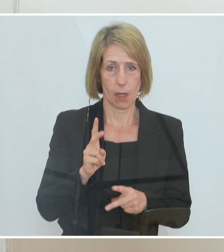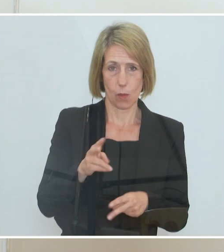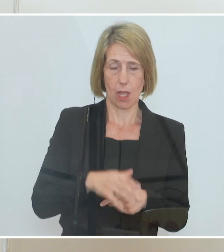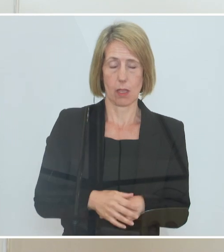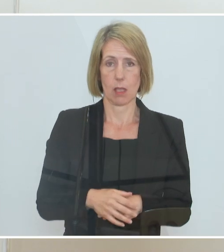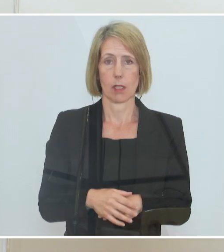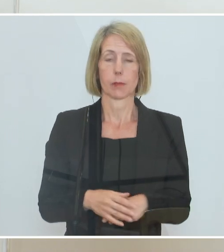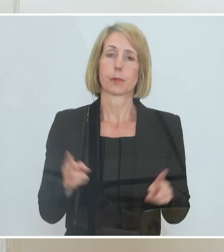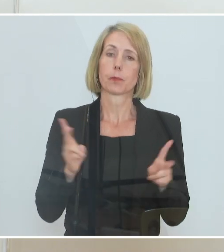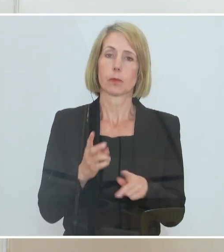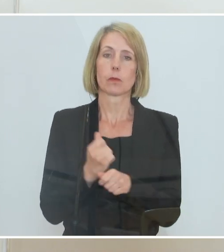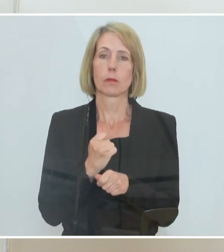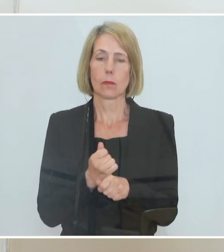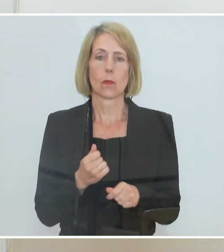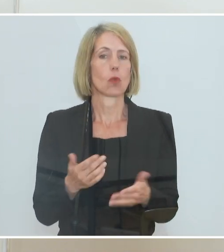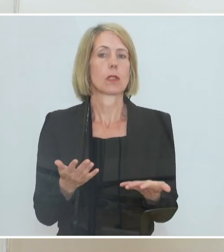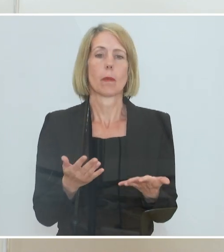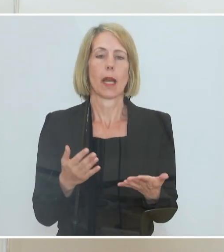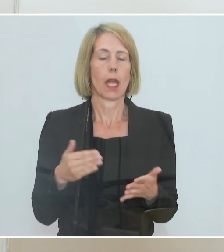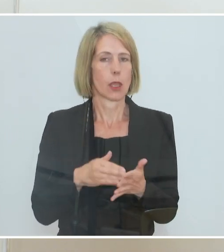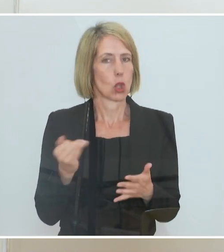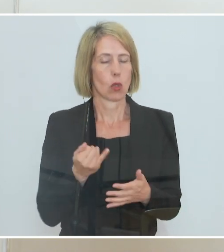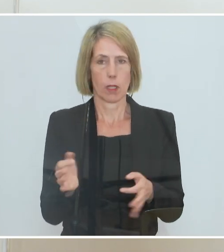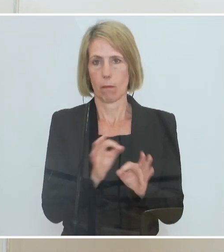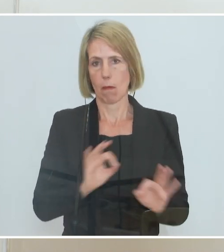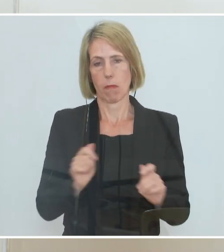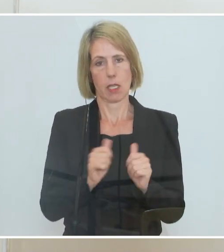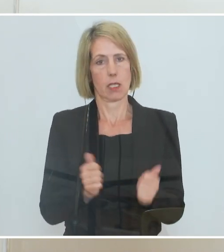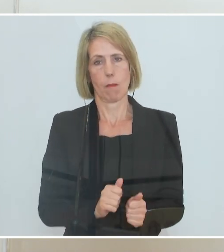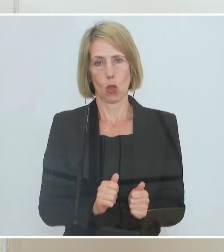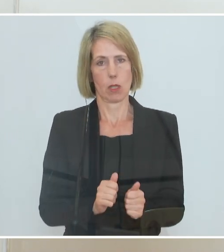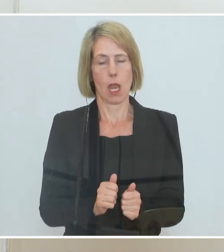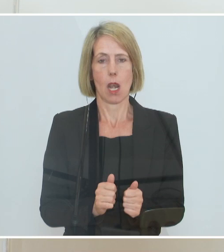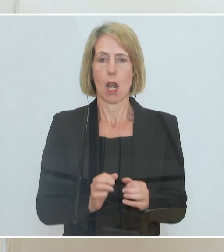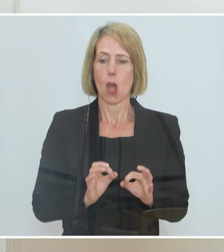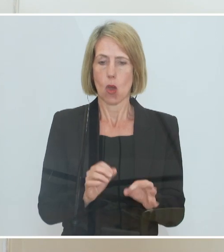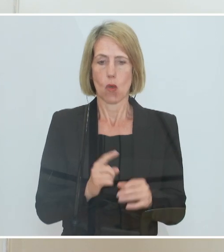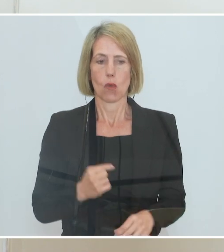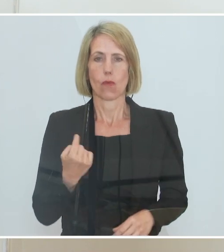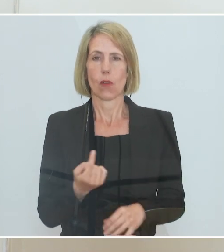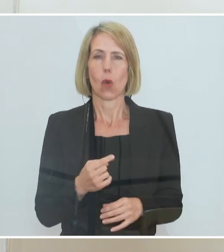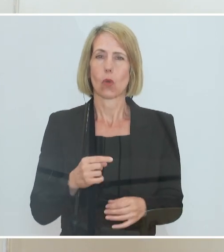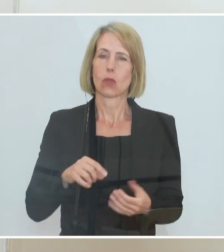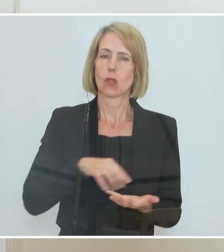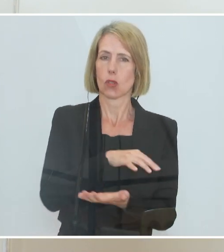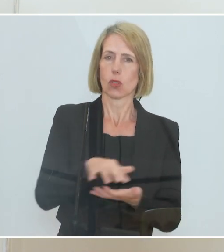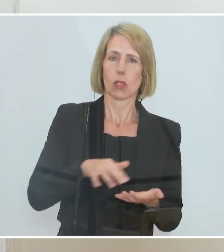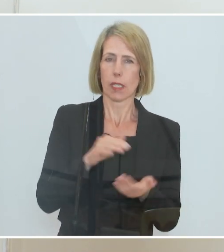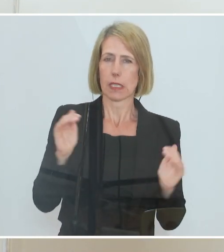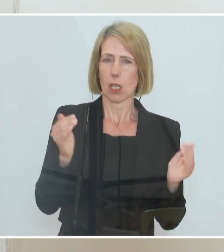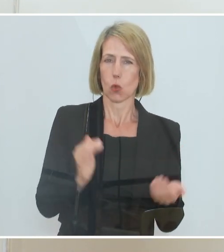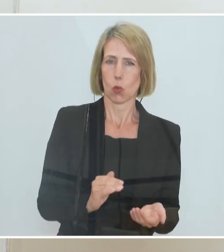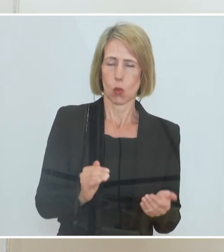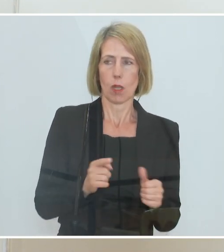Kurzarbeit ist nach wie vor das beste Modell und für uns geht die Krise dann zurück, wenn die Arbeitslosigkeit